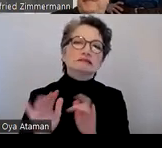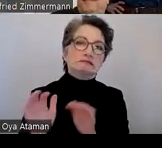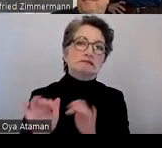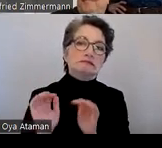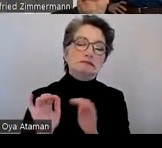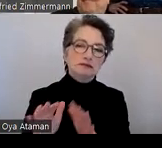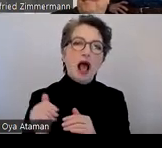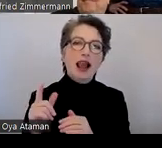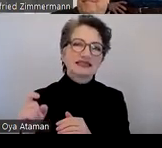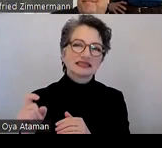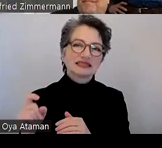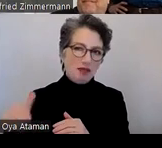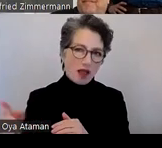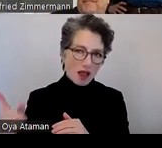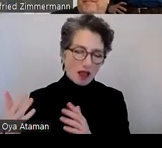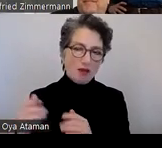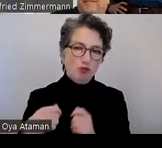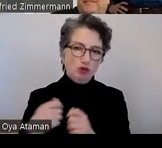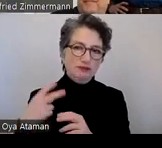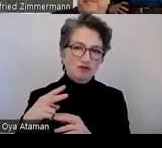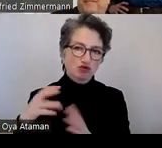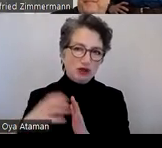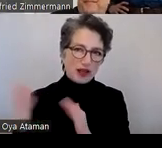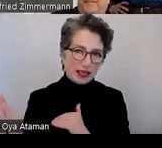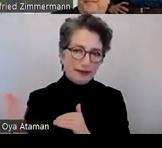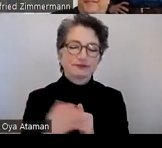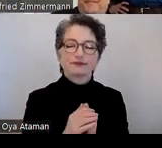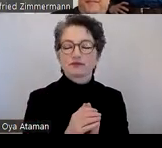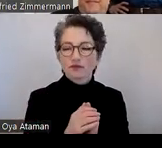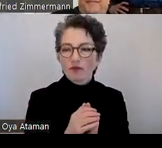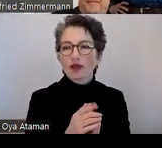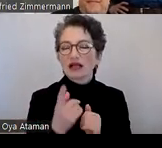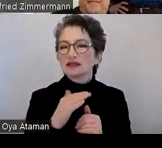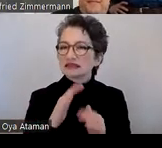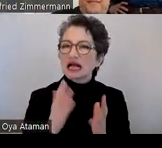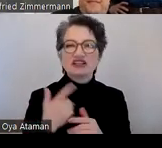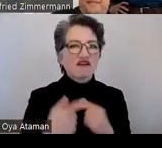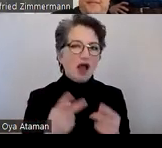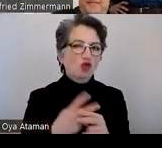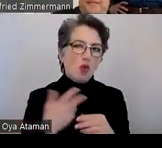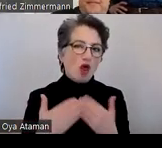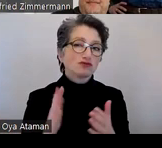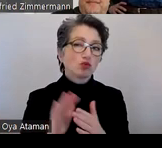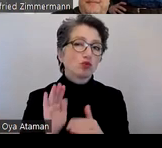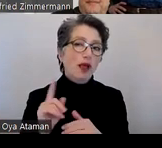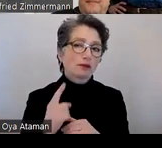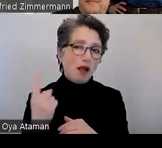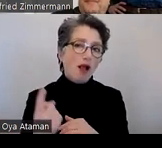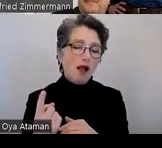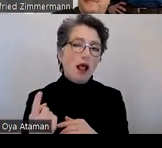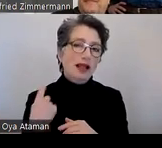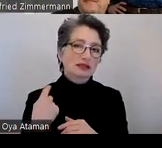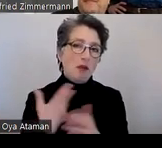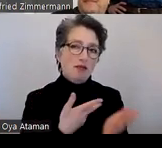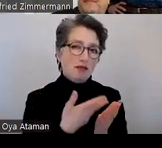also Alexander war ja noch hier von der Bundes Überwachungsstelle und das ganze Verfahren läuft noch ist schon über ein Jahr dass wir zuletzt mit ihnen